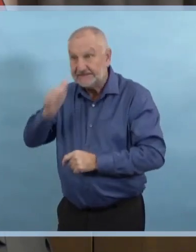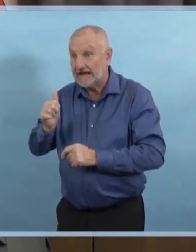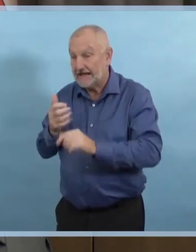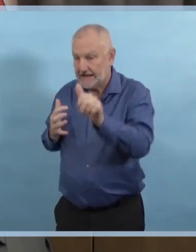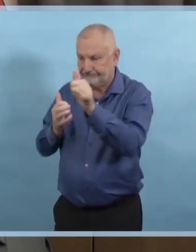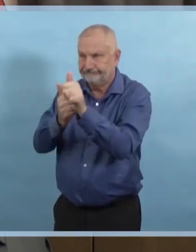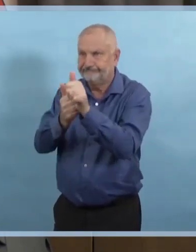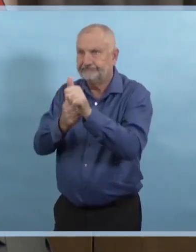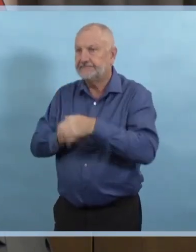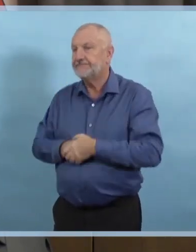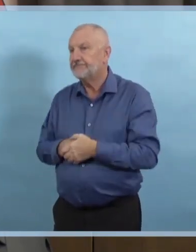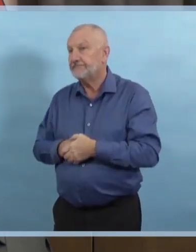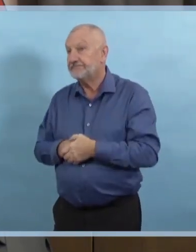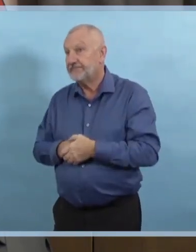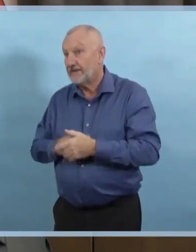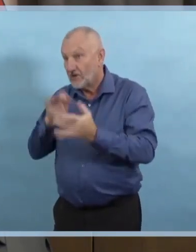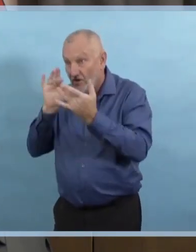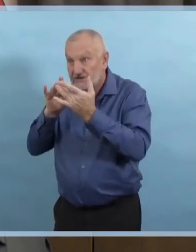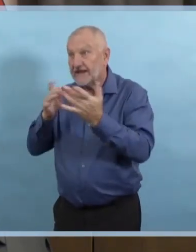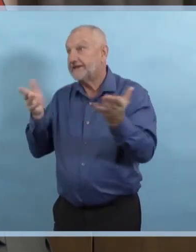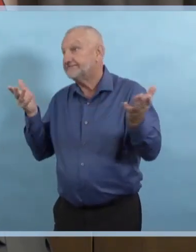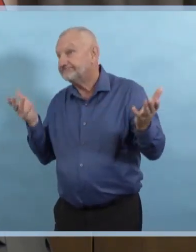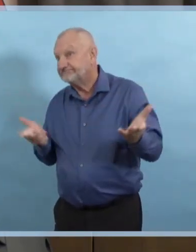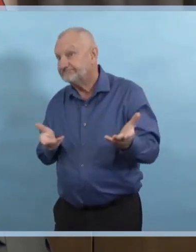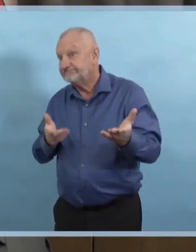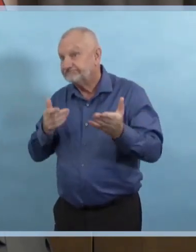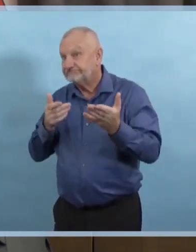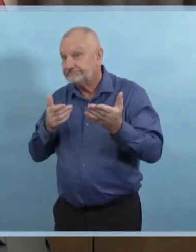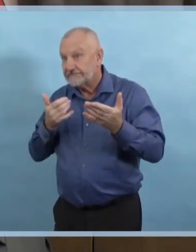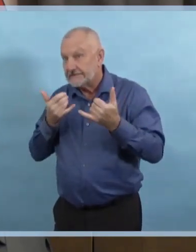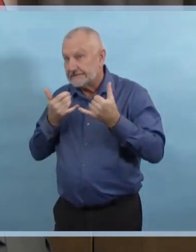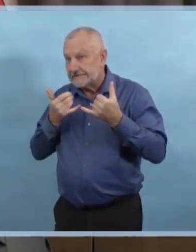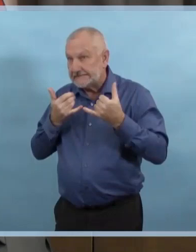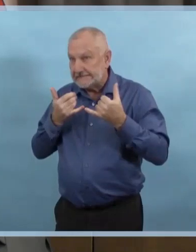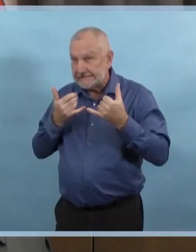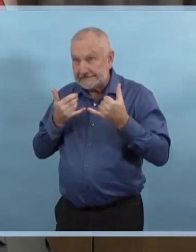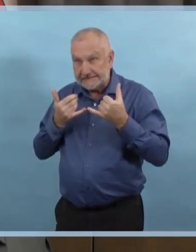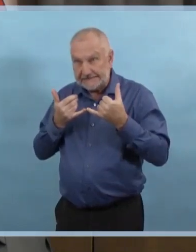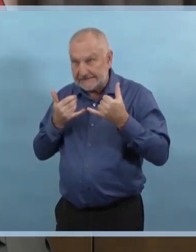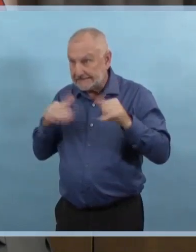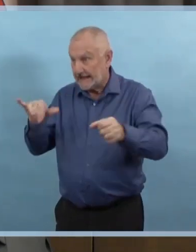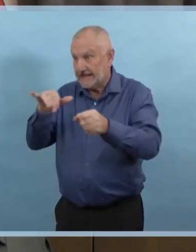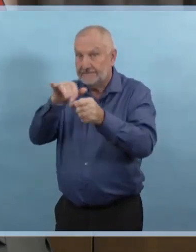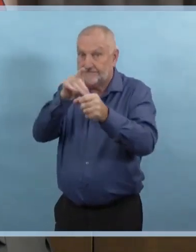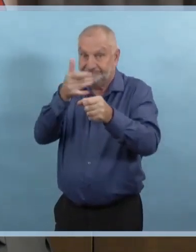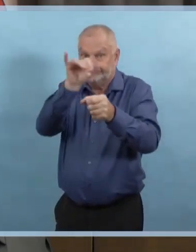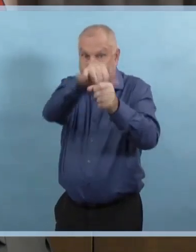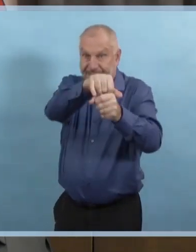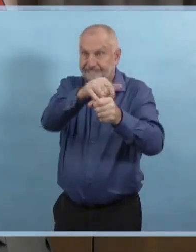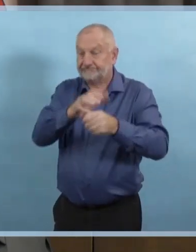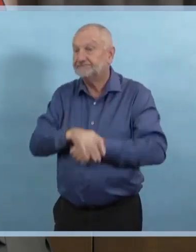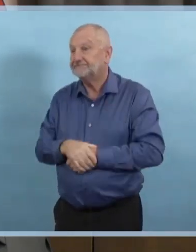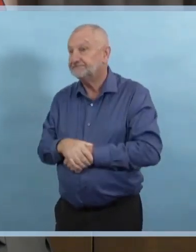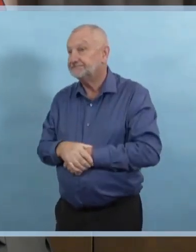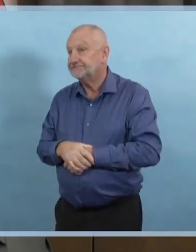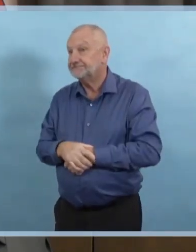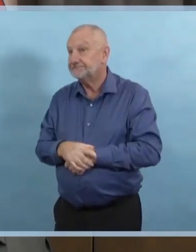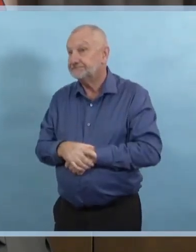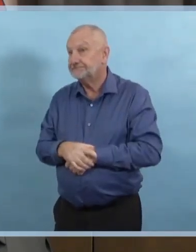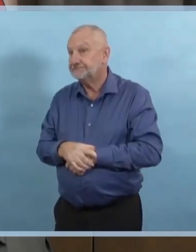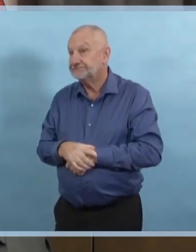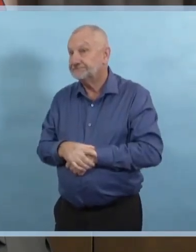De plus, une petite équipe de la Croix-Rouge canadienne a commencé à travailler vendredi